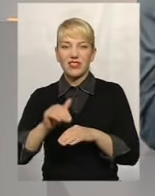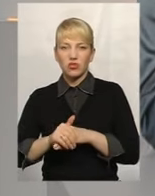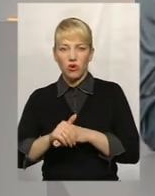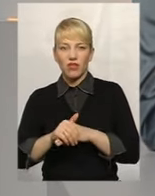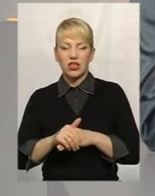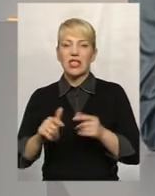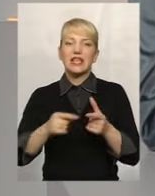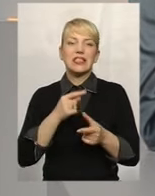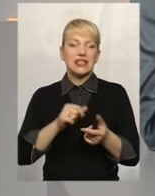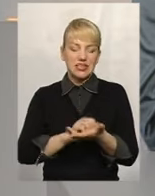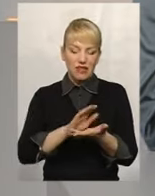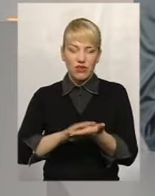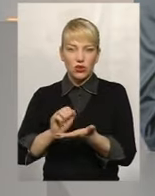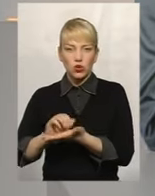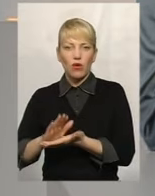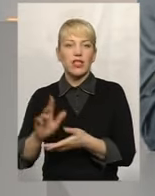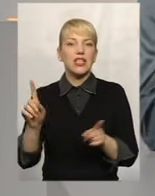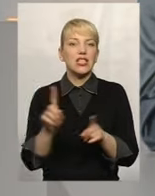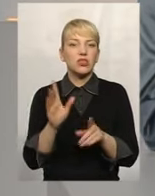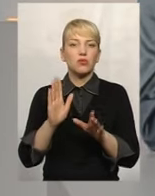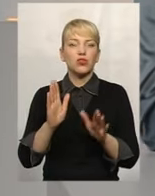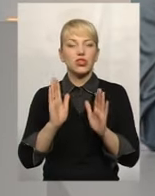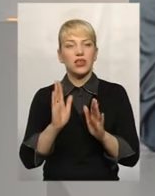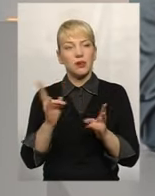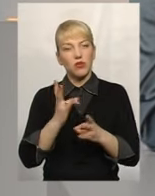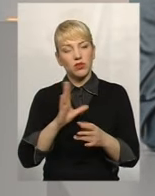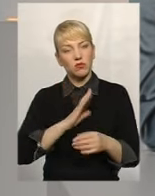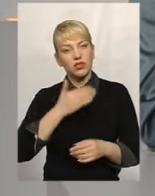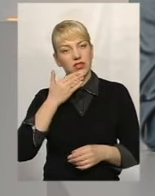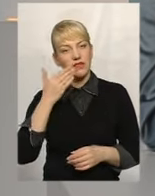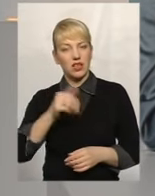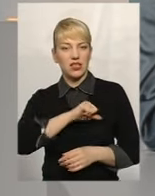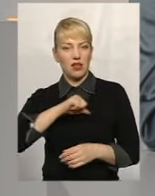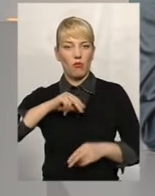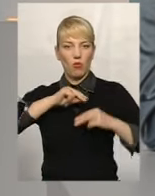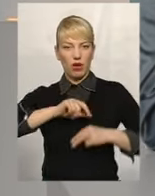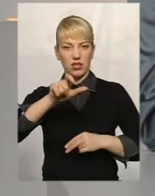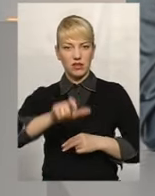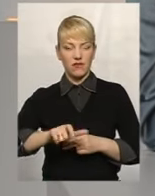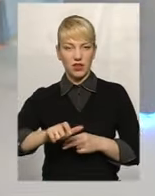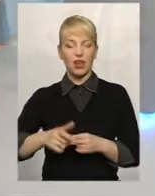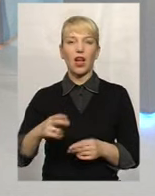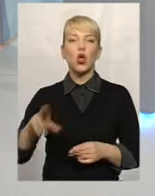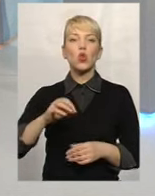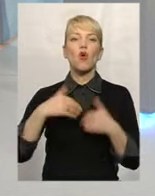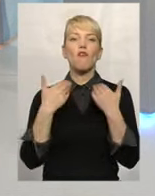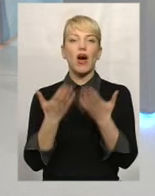чи лише це має бути звернення найманого працівника до вас